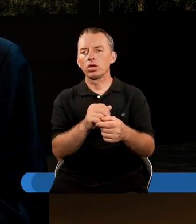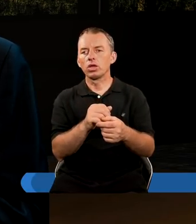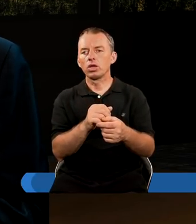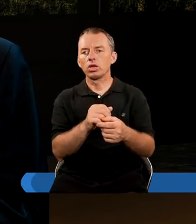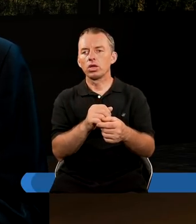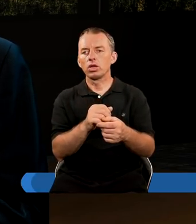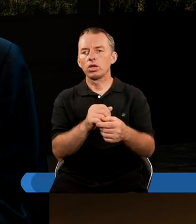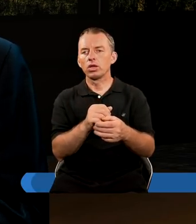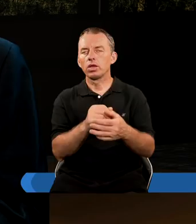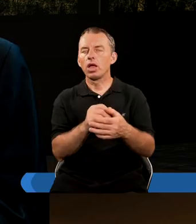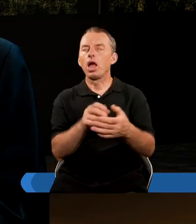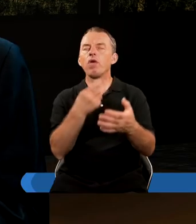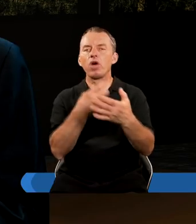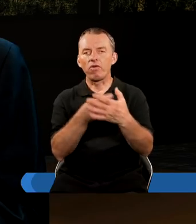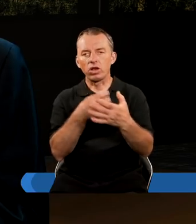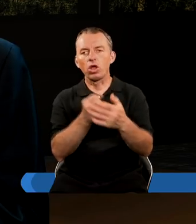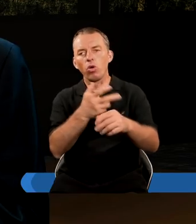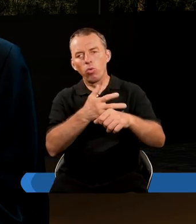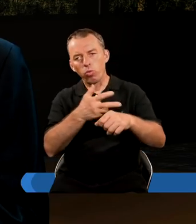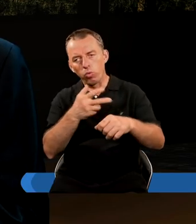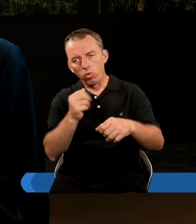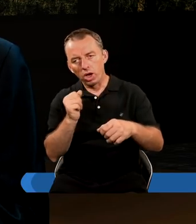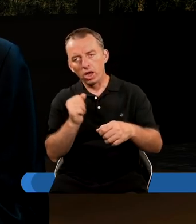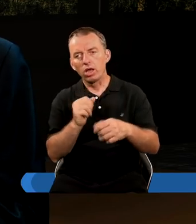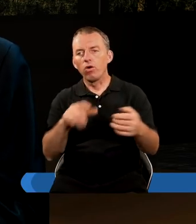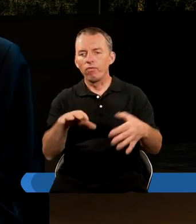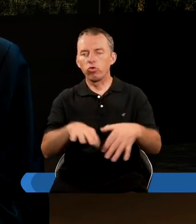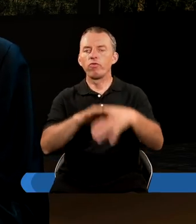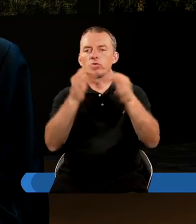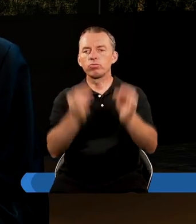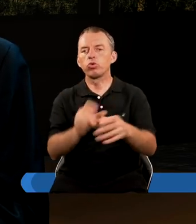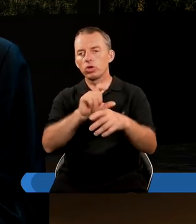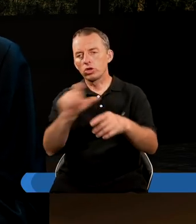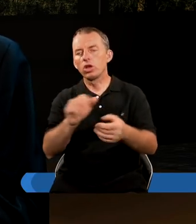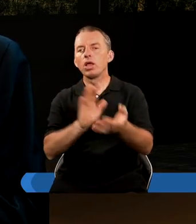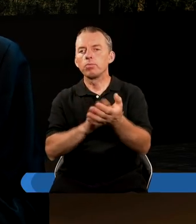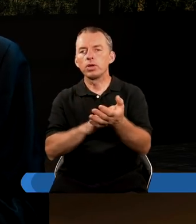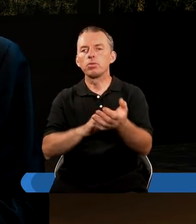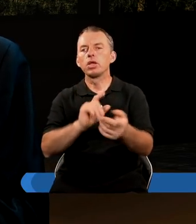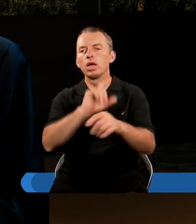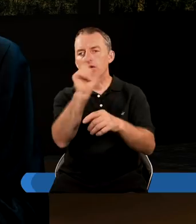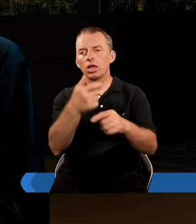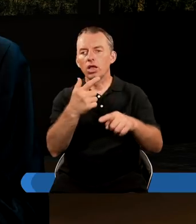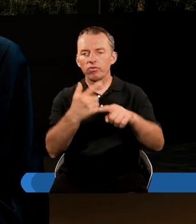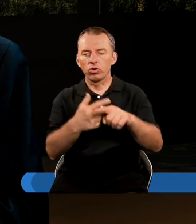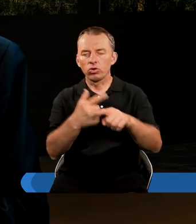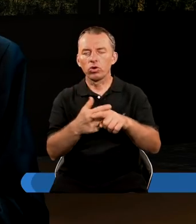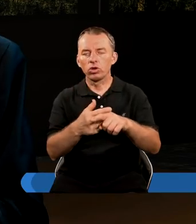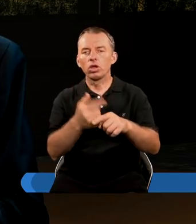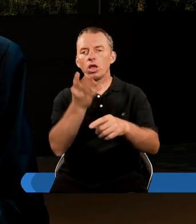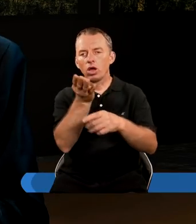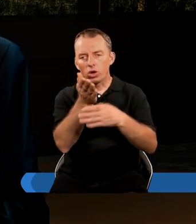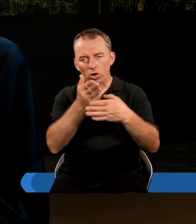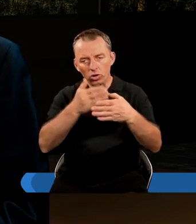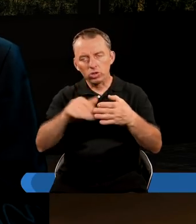I w Ewangelii Łukasza, będę czytał z współcześnionej Biblii Gdańskiej, z XX rozdziału Ewangelii